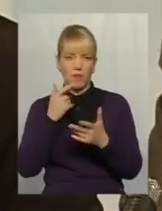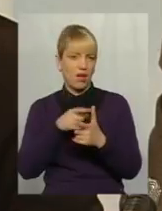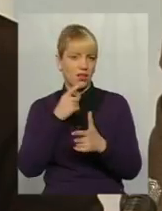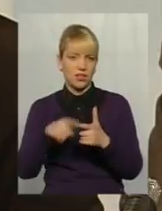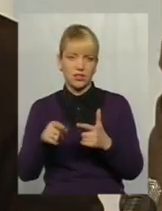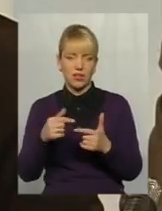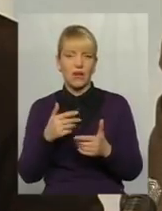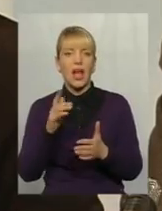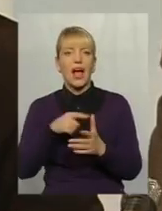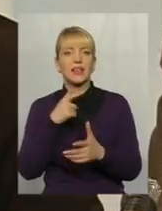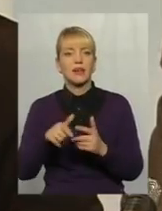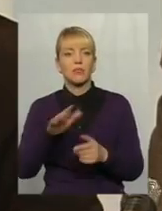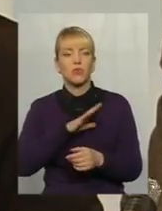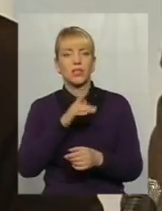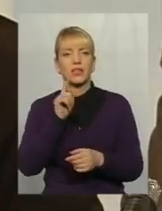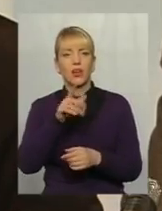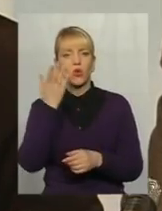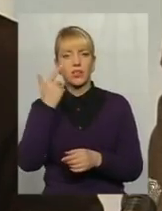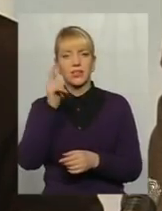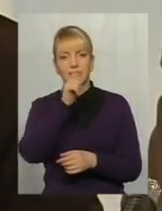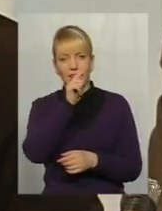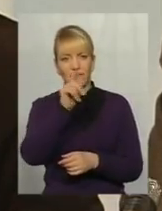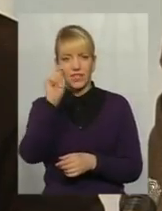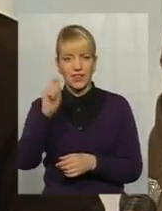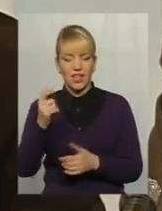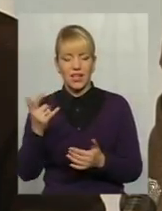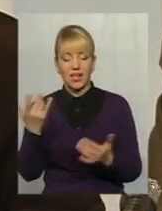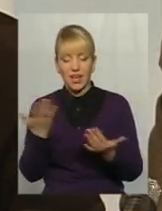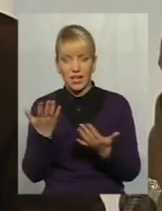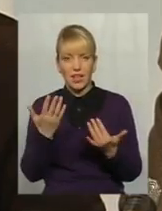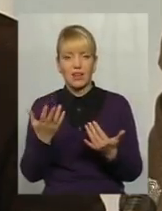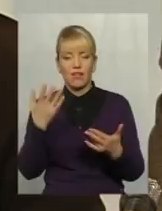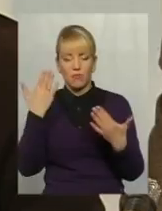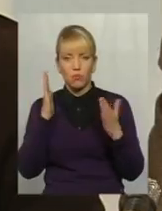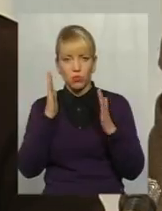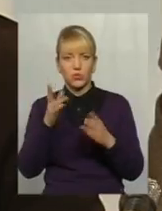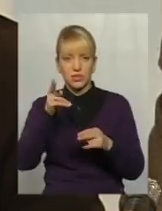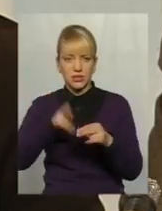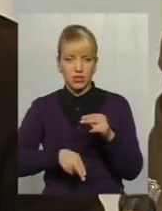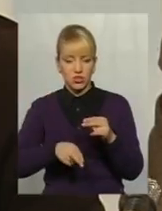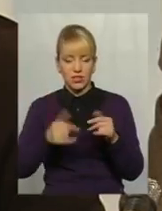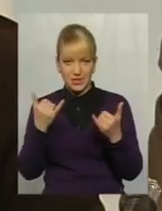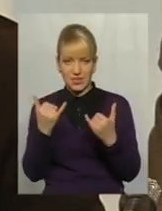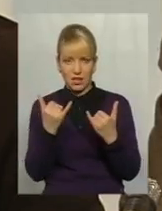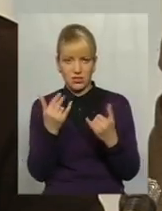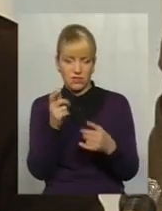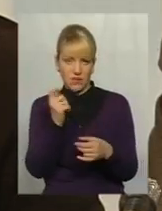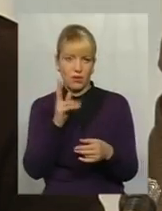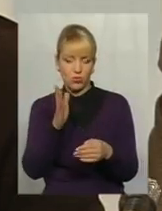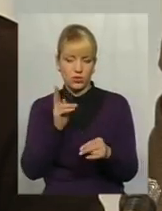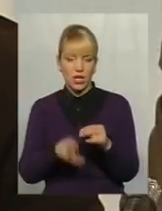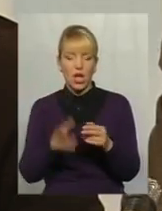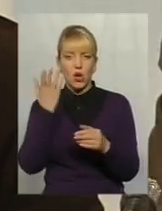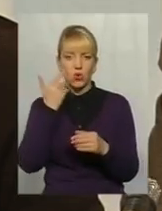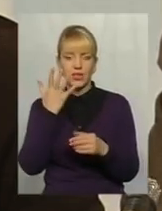Альтернатива, знаєте, коли буде? Коли та війна, яка зараз є, закінчиться. І коли люди в День перемоги будуть радіти,